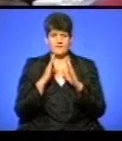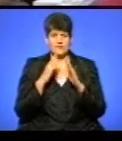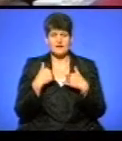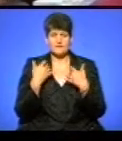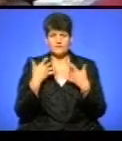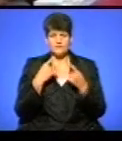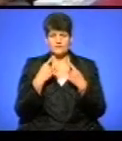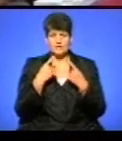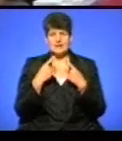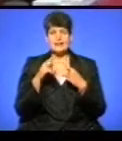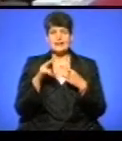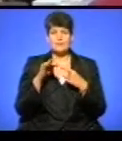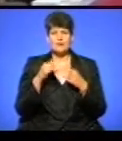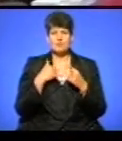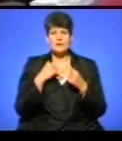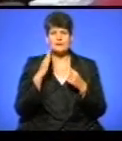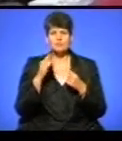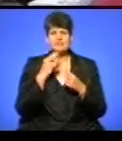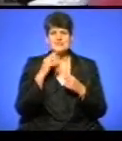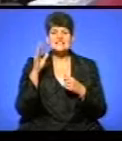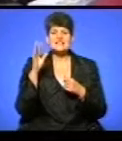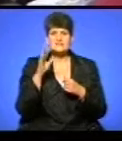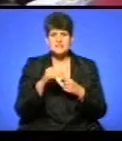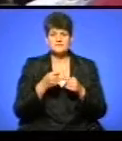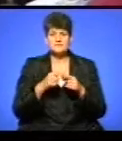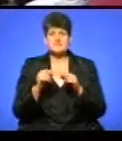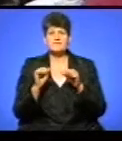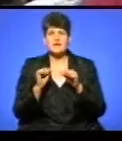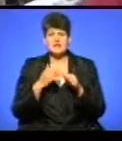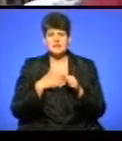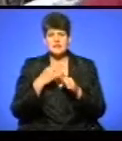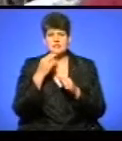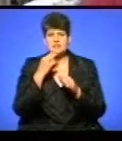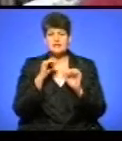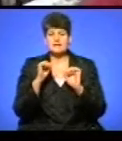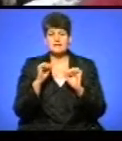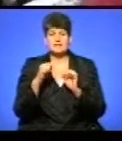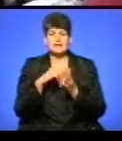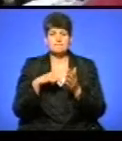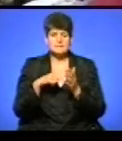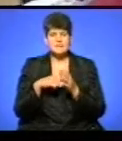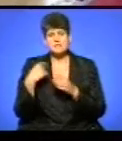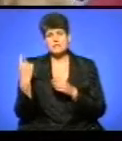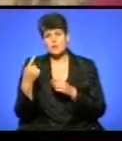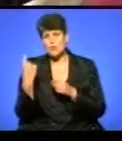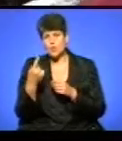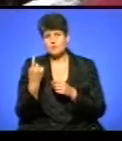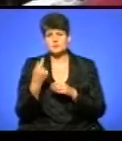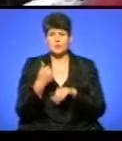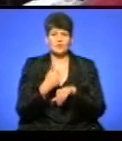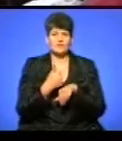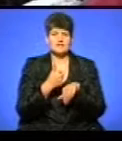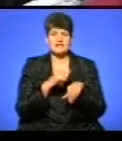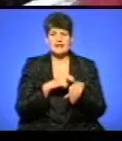казав, в мене лимони будуть їсти всі. Це і влада наша їла, і керівники міста, області, головні